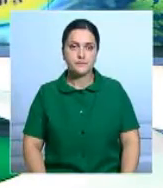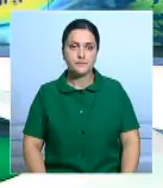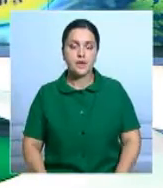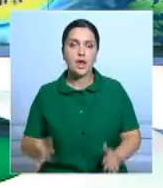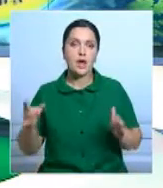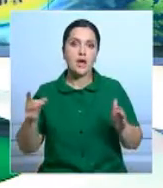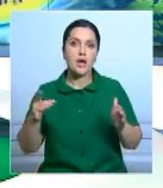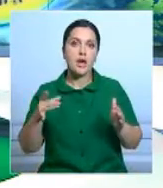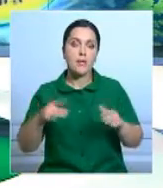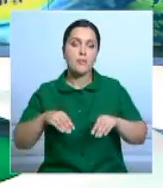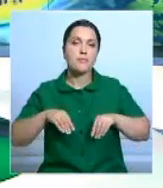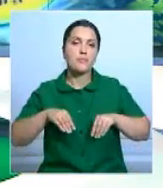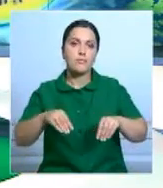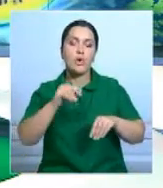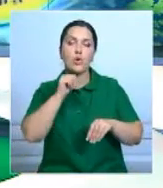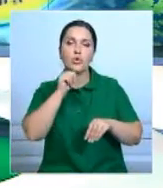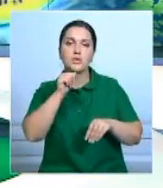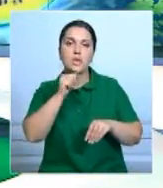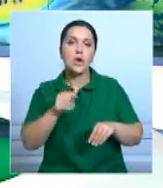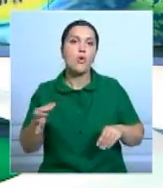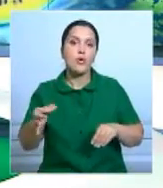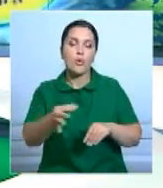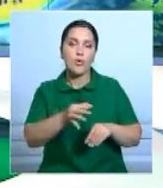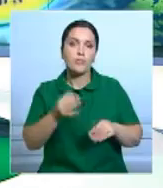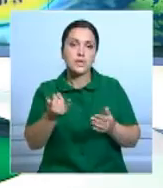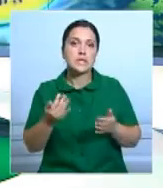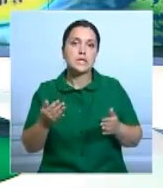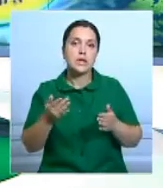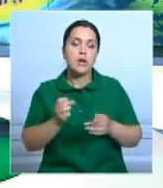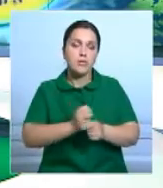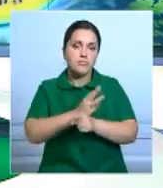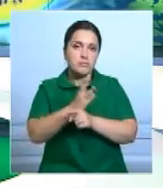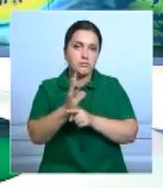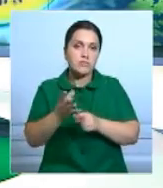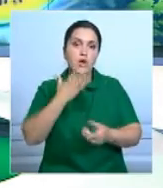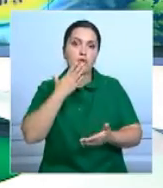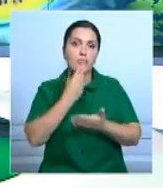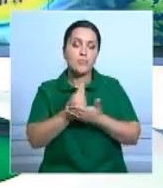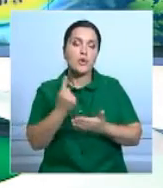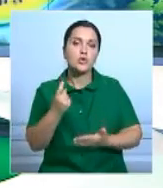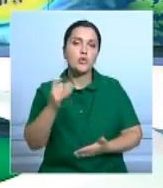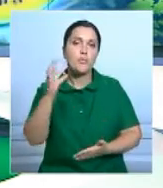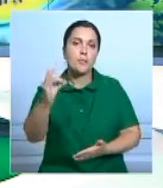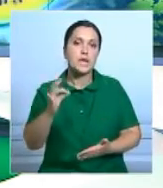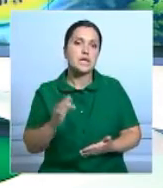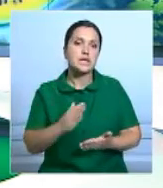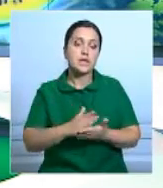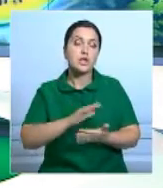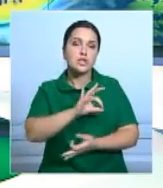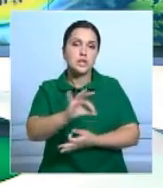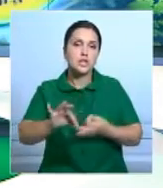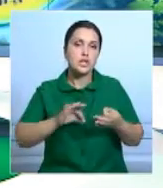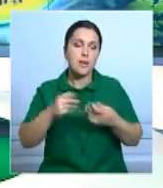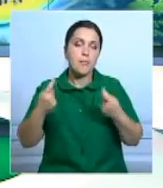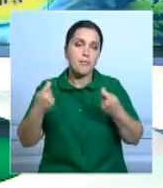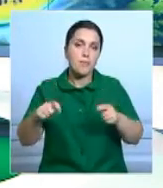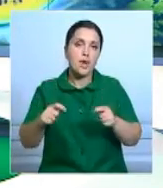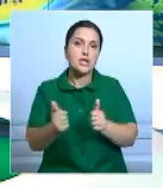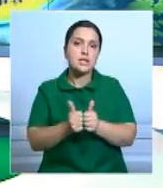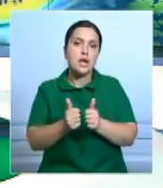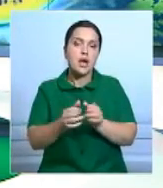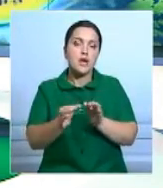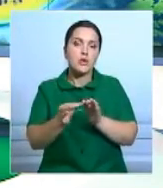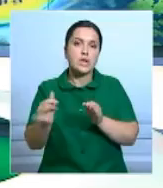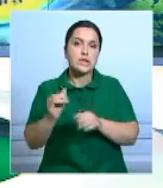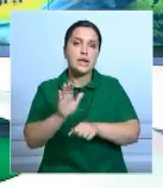Бахчеводы Тарановского района Костанайской области закрывают потребность односельчан в овощной продукции на 100%. Излишки продают в соседние